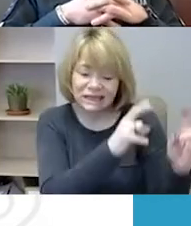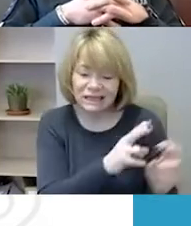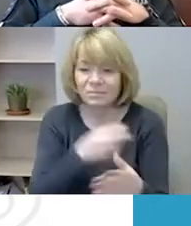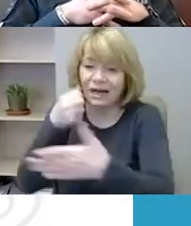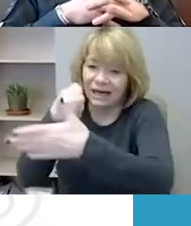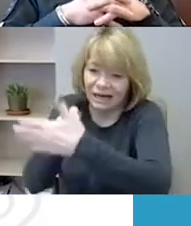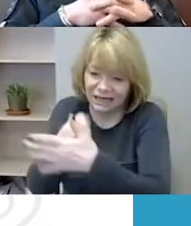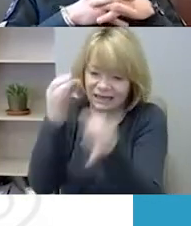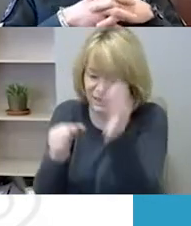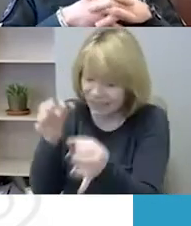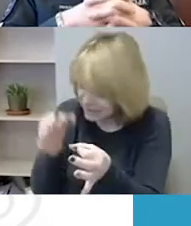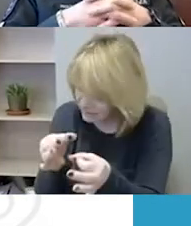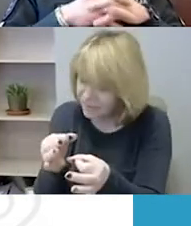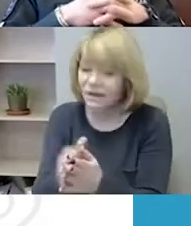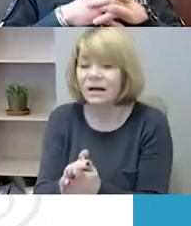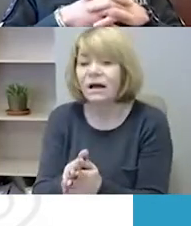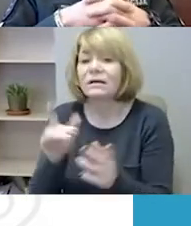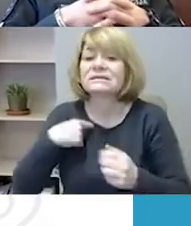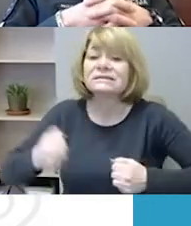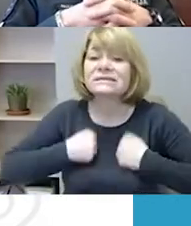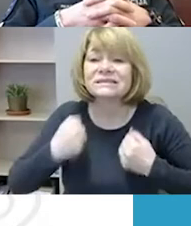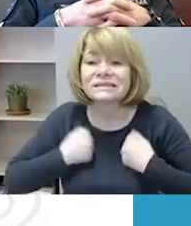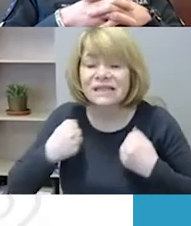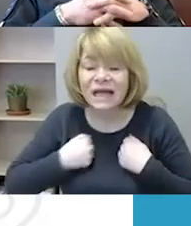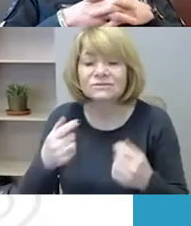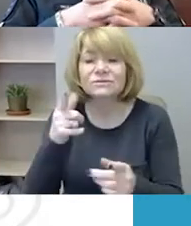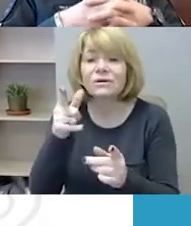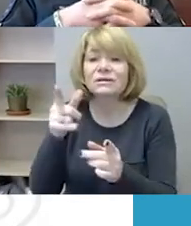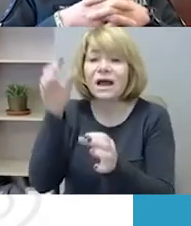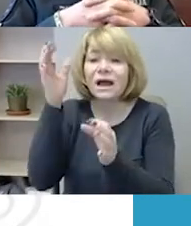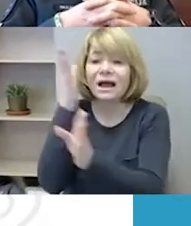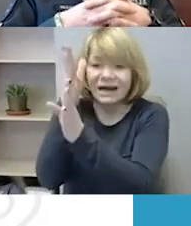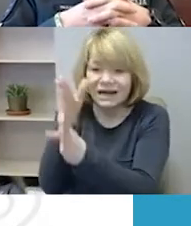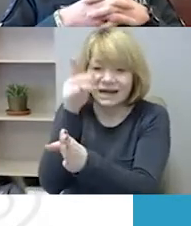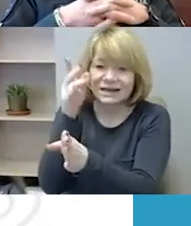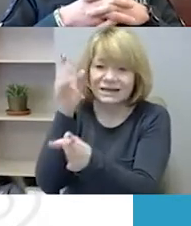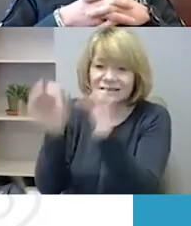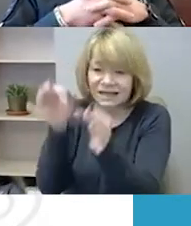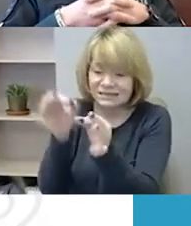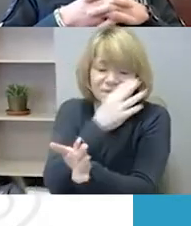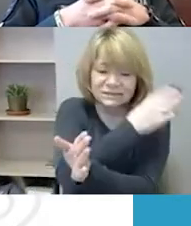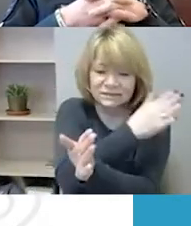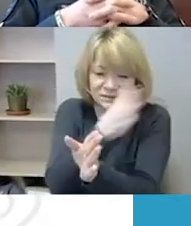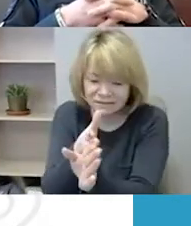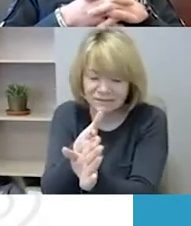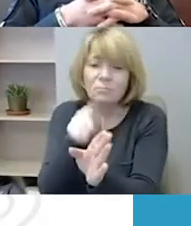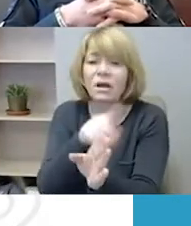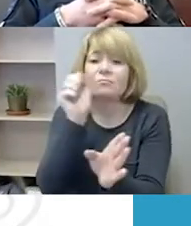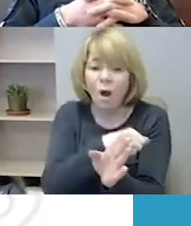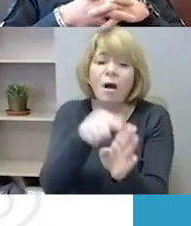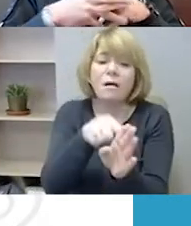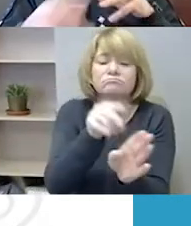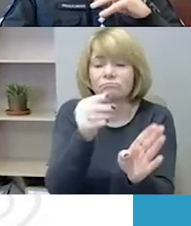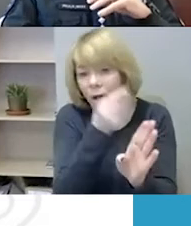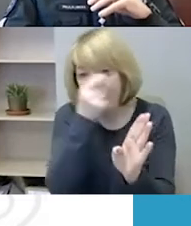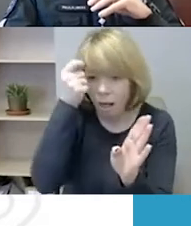viską, įmanoma, kad jie iki teisiniai tyrimai sėkmingai pasiektų teismą ir tie kaltieji